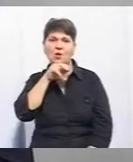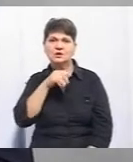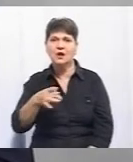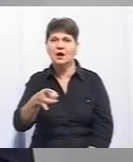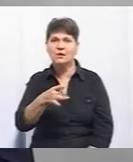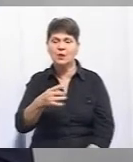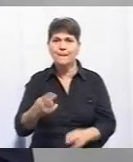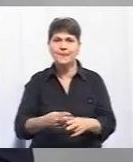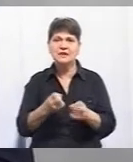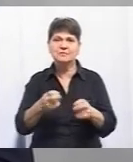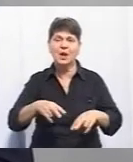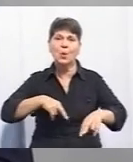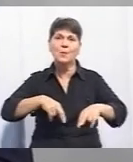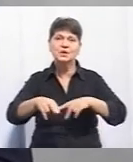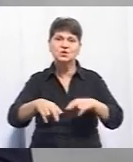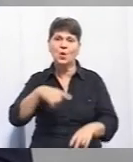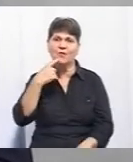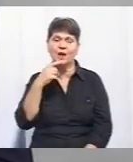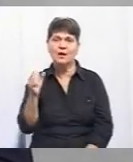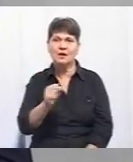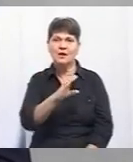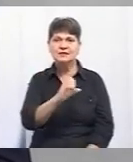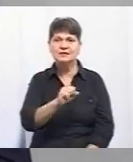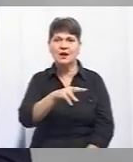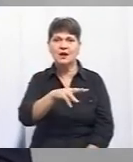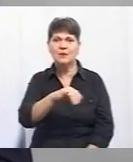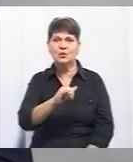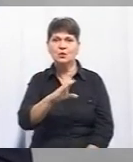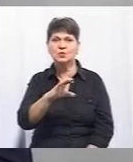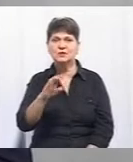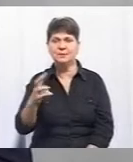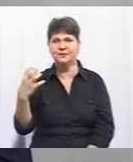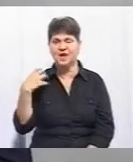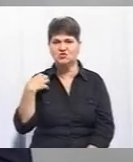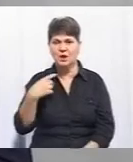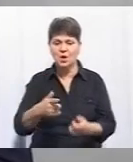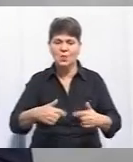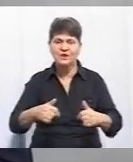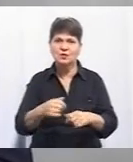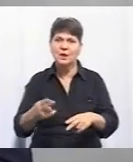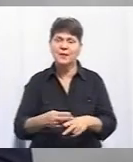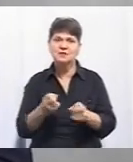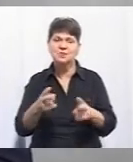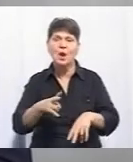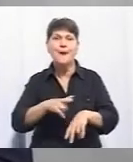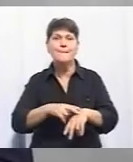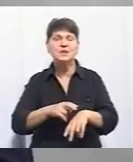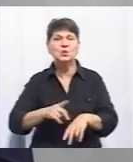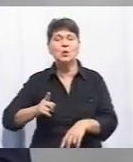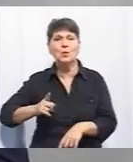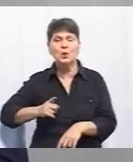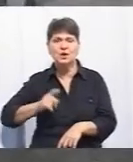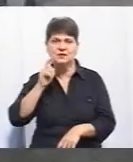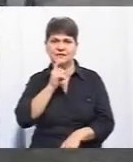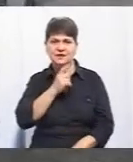безпеку пішоходів. Говоримо із Анатолієм Самусем, начальником відділу безпеки дорожнього руху патрульної поліції Вінницької області.